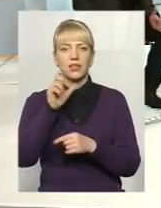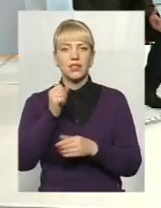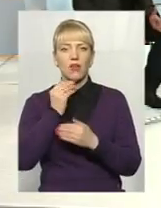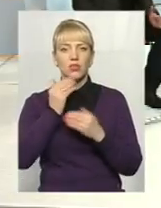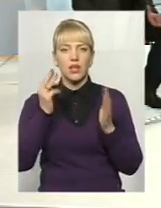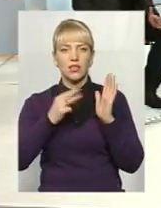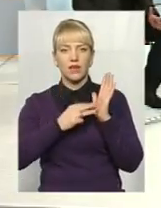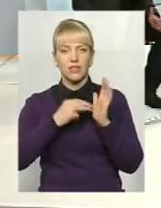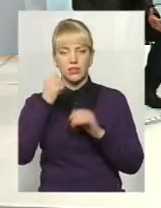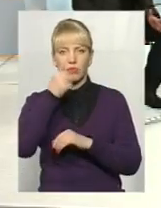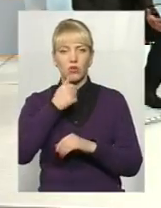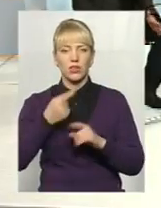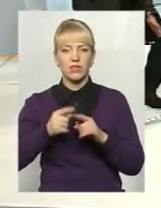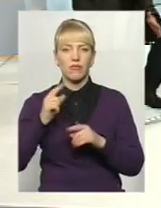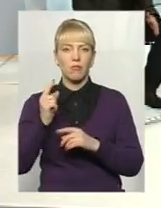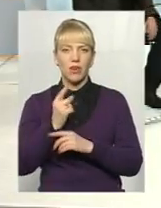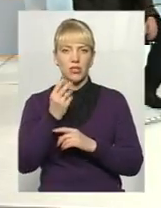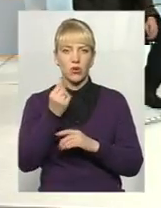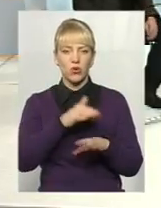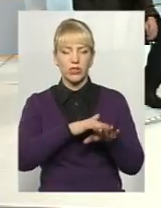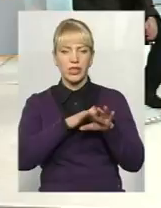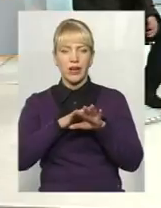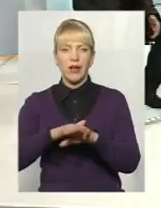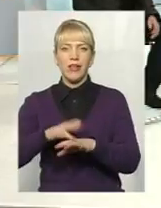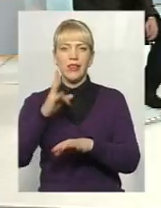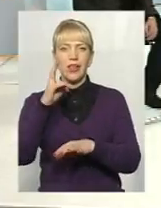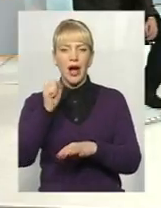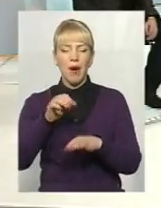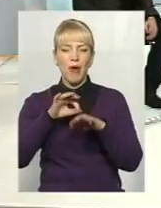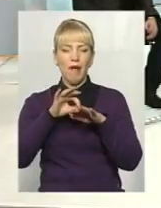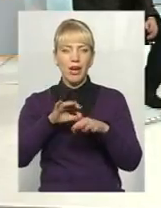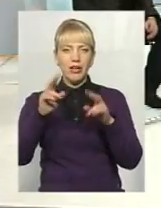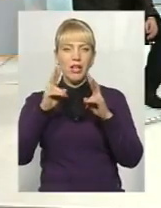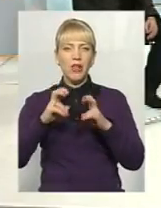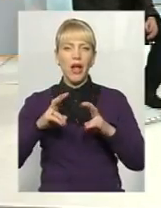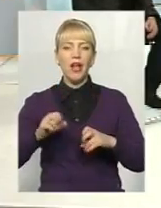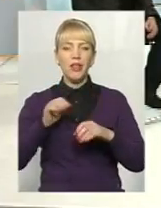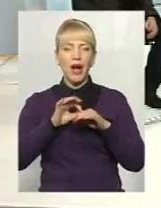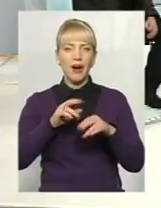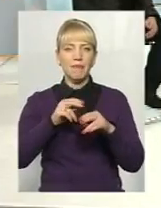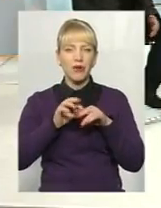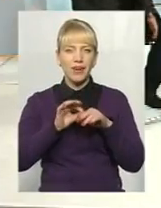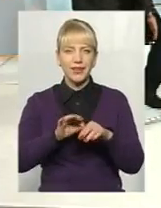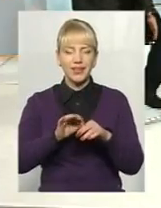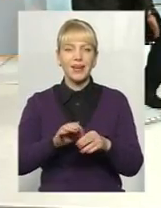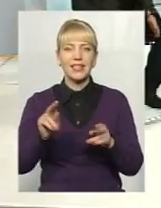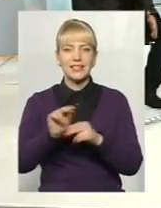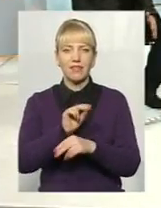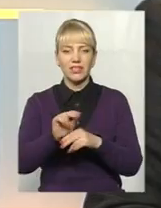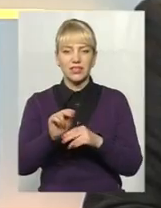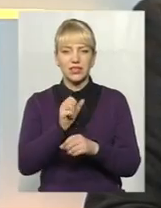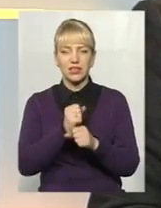вісім років це вперше пішли кошти на проведення досліджень, пішли на реставраційні роботи і в першу чергу